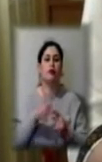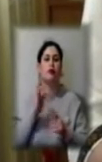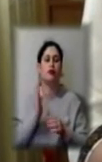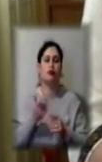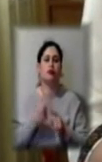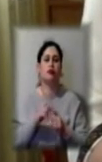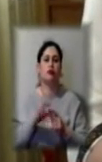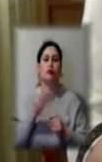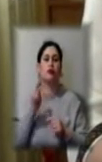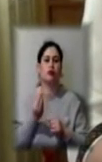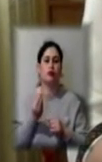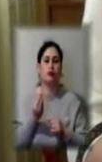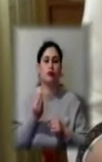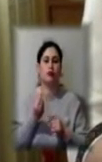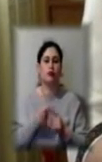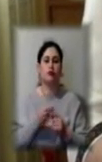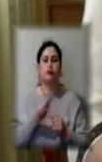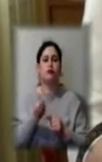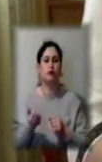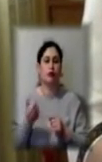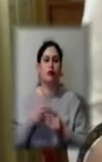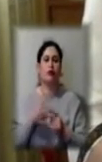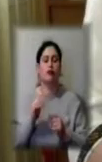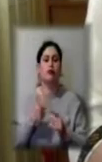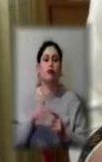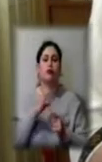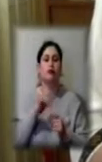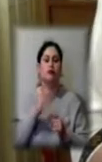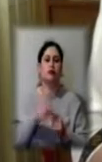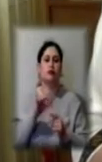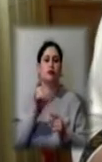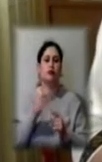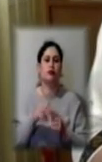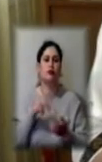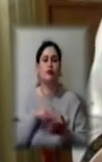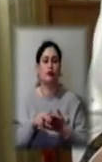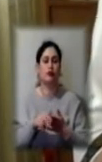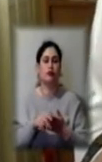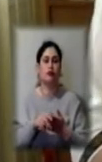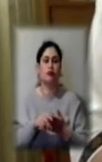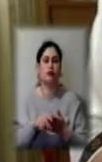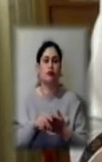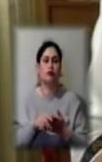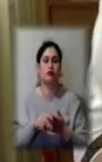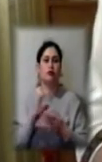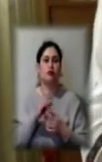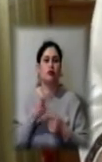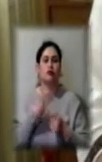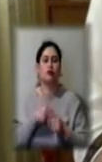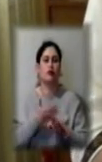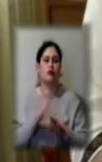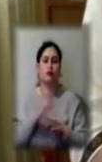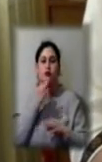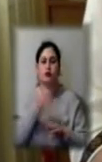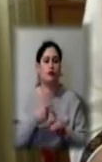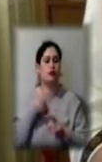оплачуватись, як ми будемо з цієї ситуації виходити. Мені важко сказати, я не знаю і